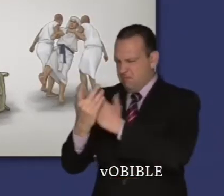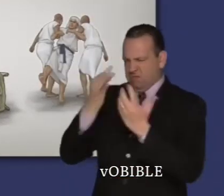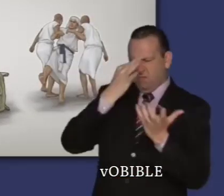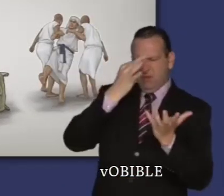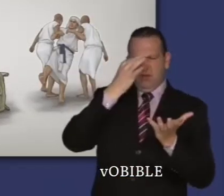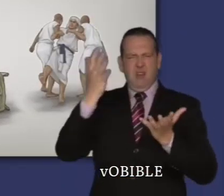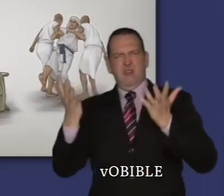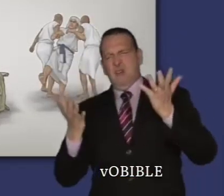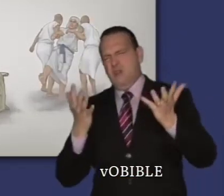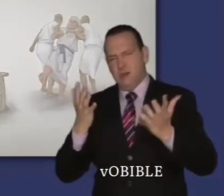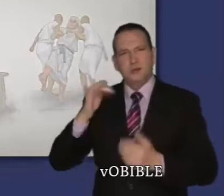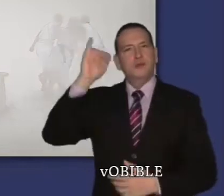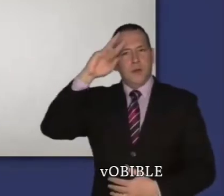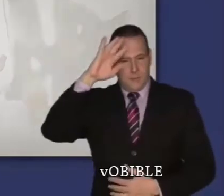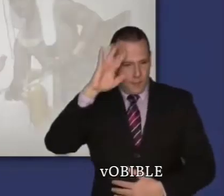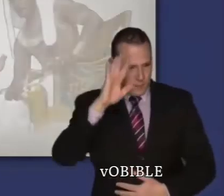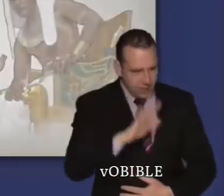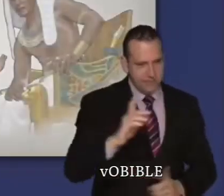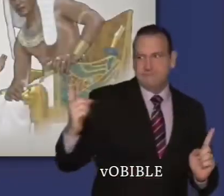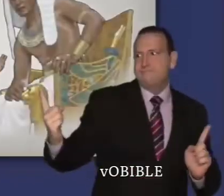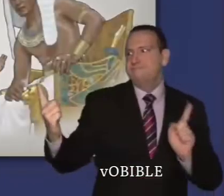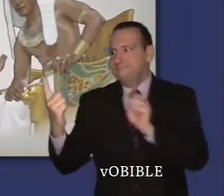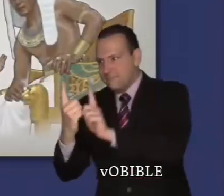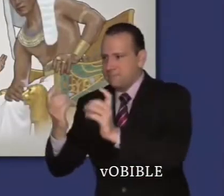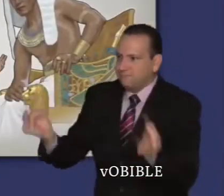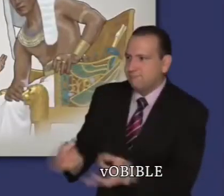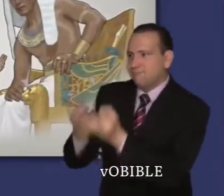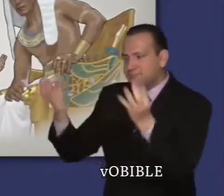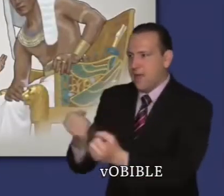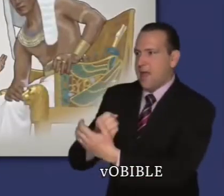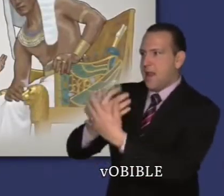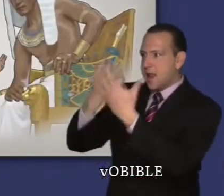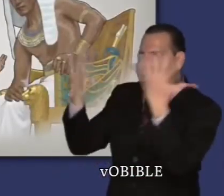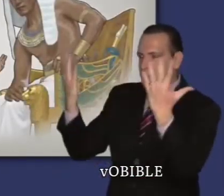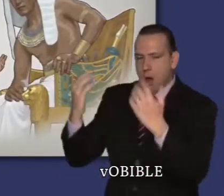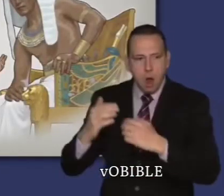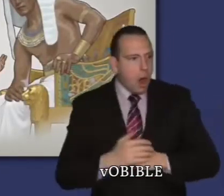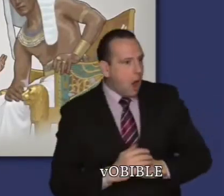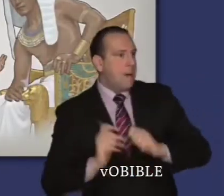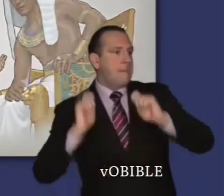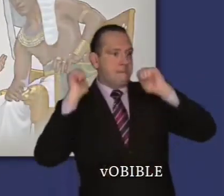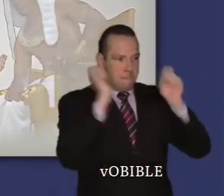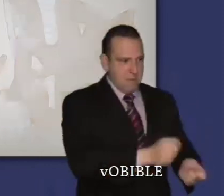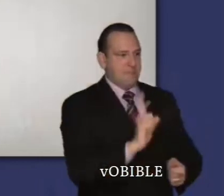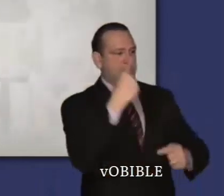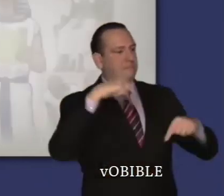À 30 ans, tandis qu'il est toujours prisonnier, Joseph interprète les rêves de Pharaon grâce à l'Esprit de Dieu.